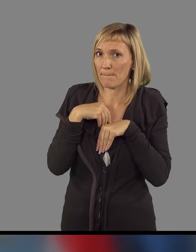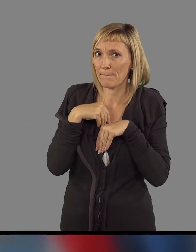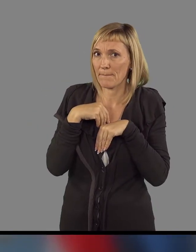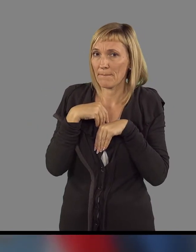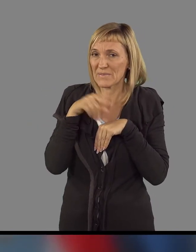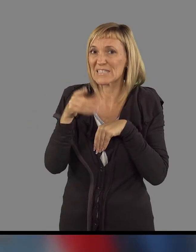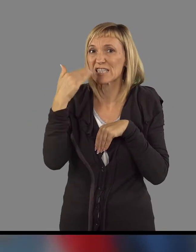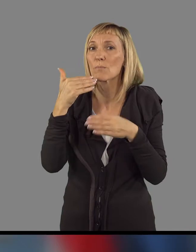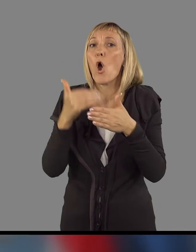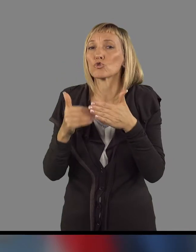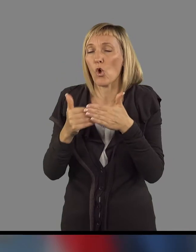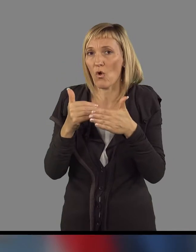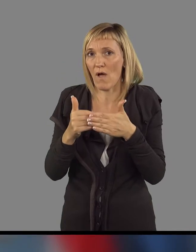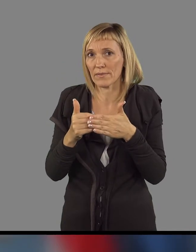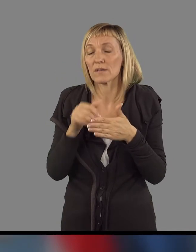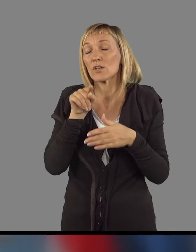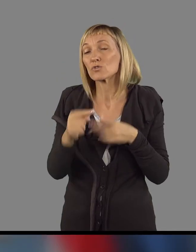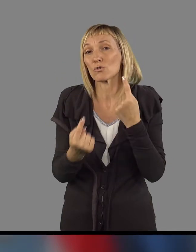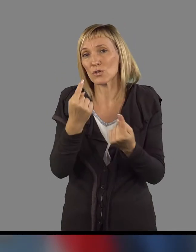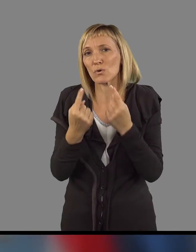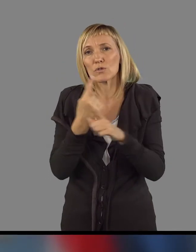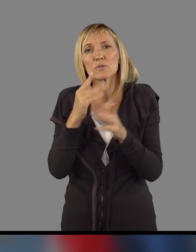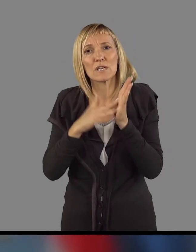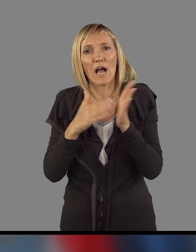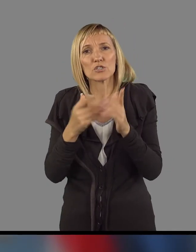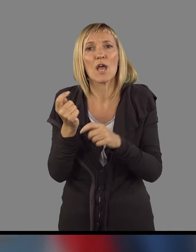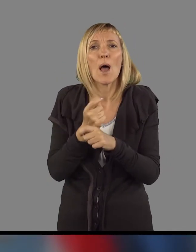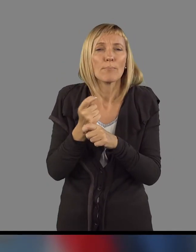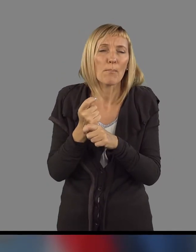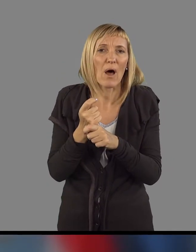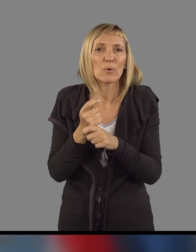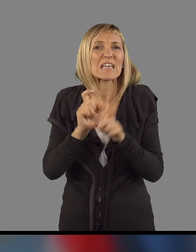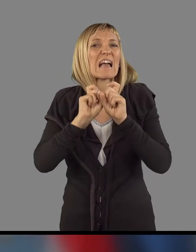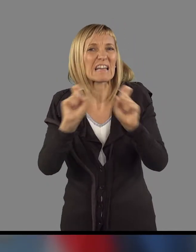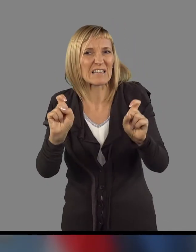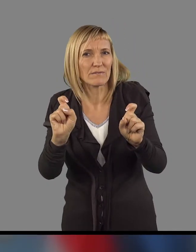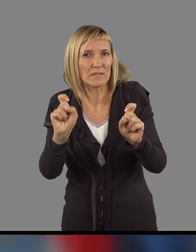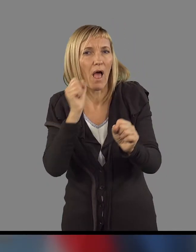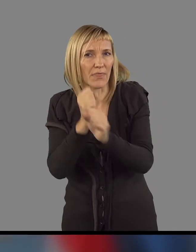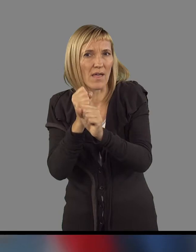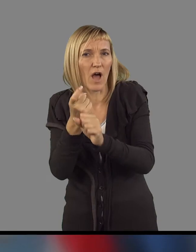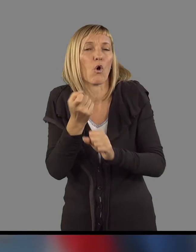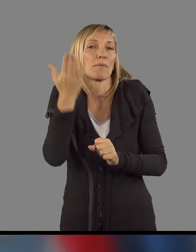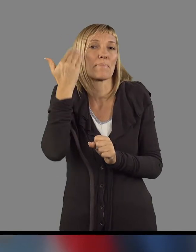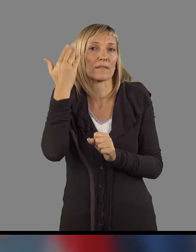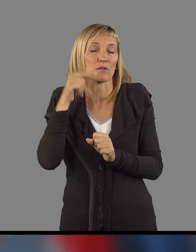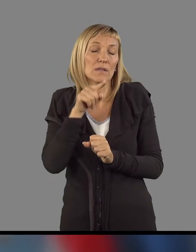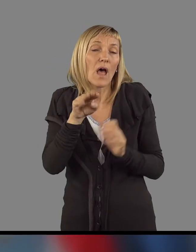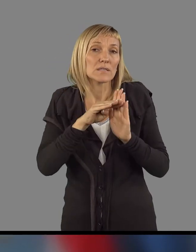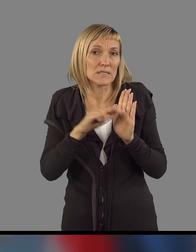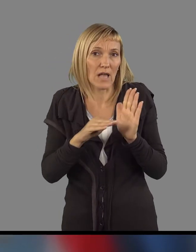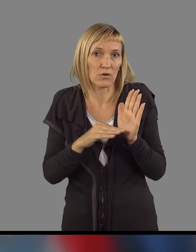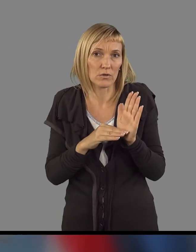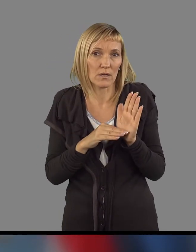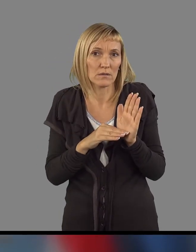se dogajajo tudi kakšne poprave krivic in tako naprej. in ta zakonodaja,